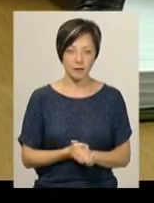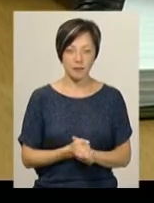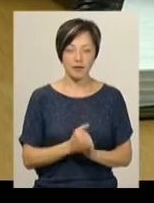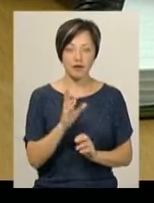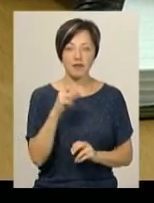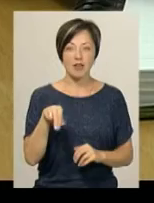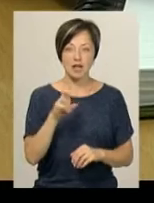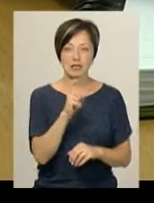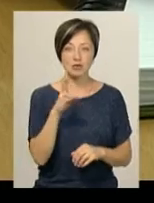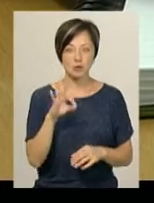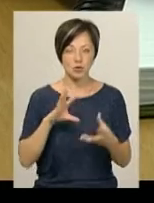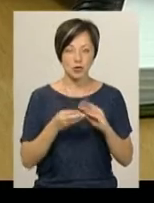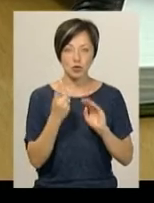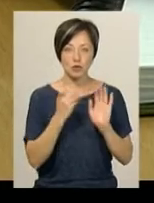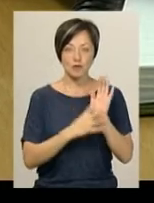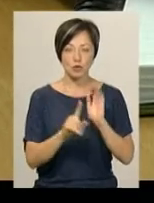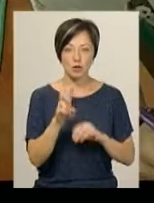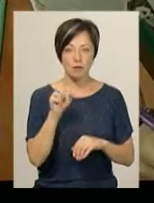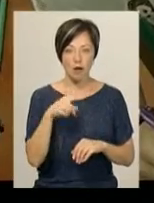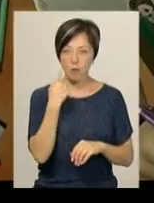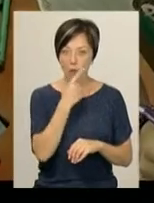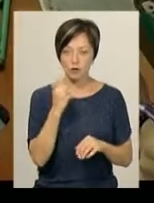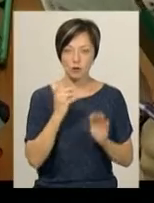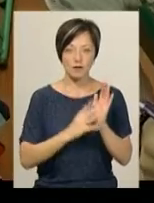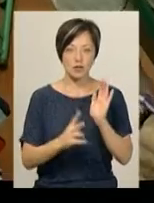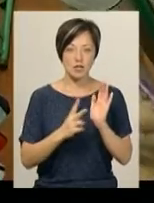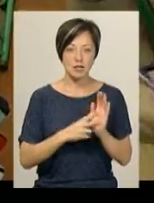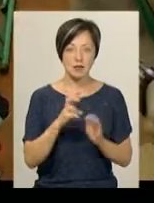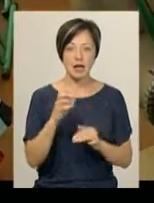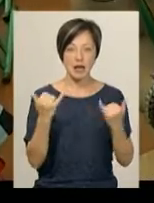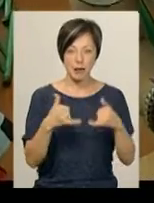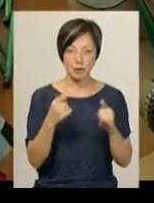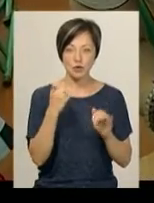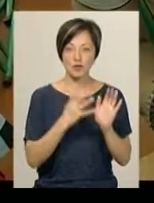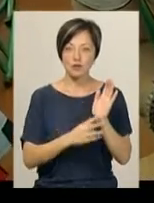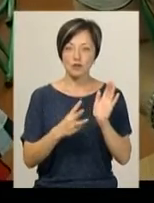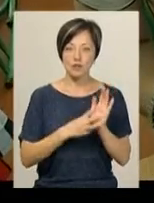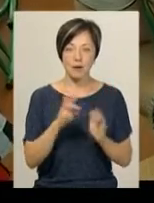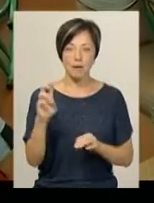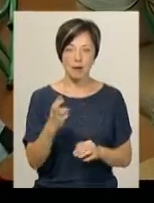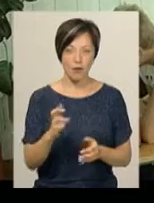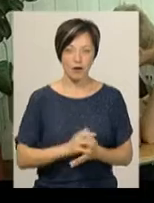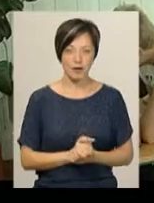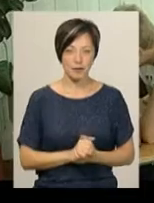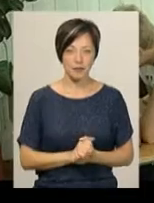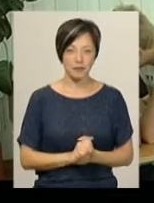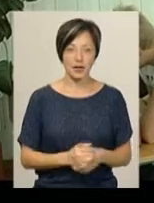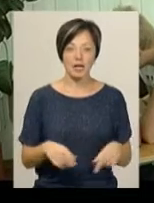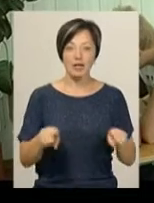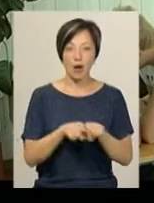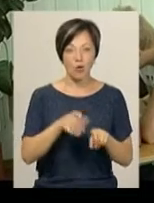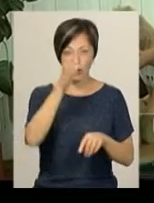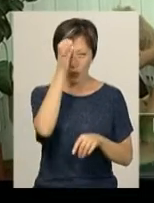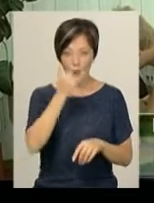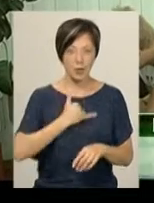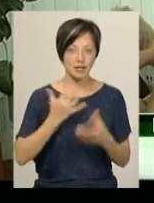ЗНО з такими результатами – 191 бал мова, 197 балів хімія, 198 біологія. Такого науковця